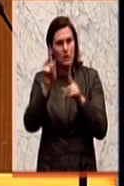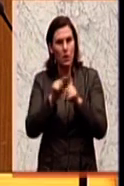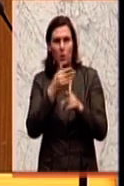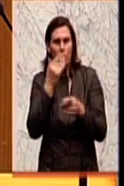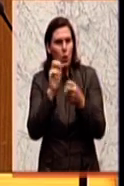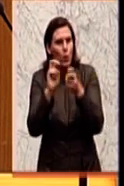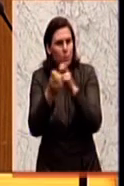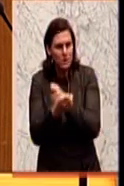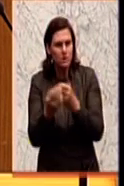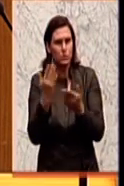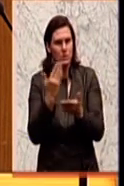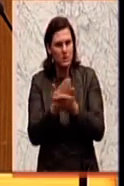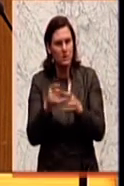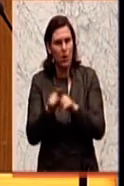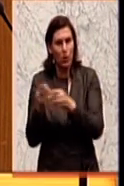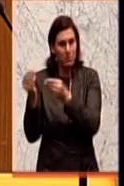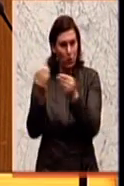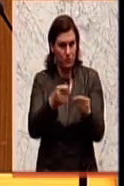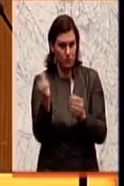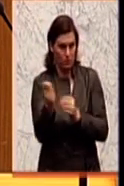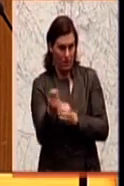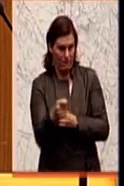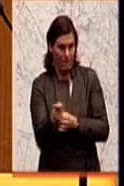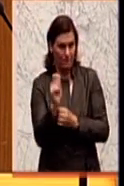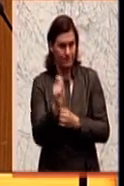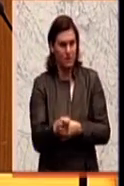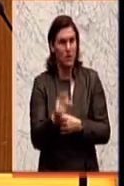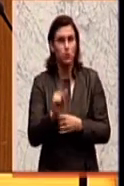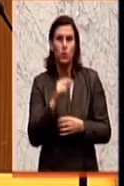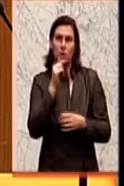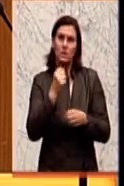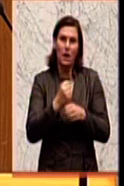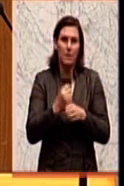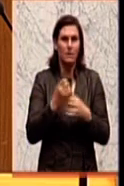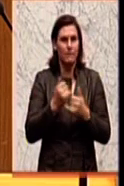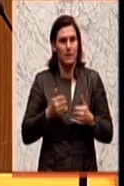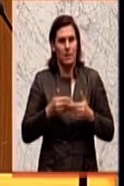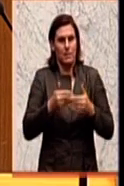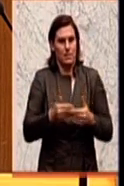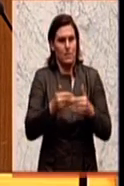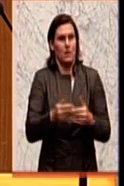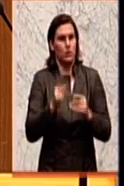sich verpflichtet, eine Richtlinie umzusetzen, dann sollte man nicht an einer Verschleppung arbeiten, sondern sehr wohl an einer Umsetzung.